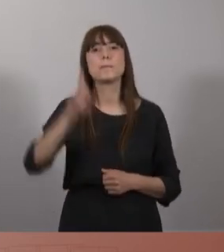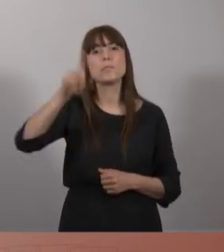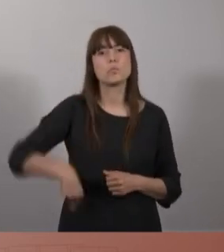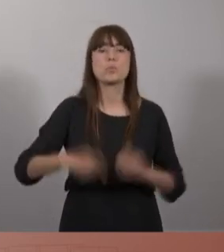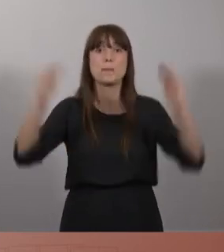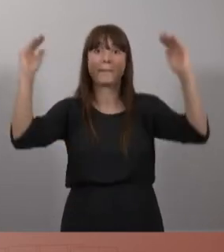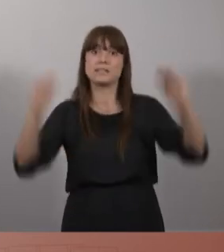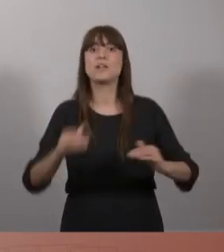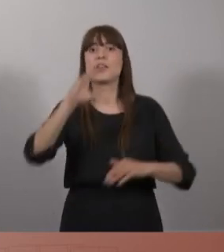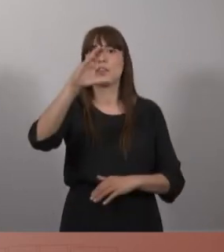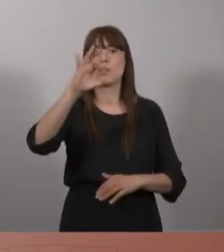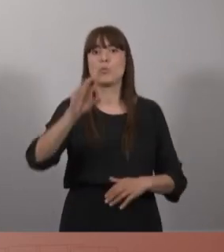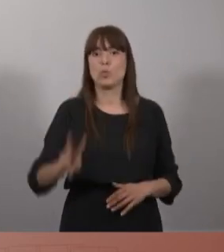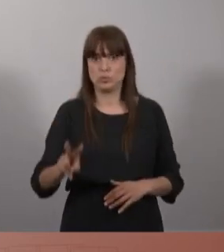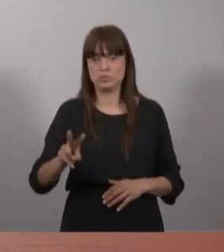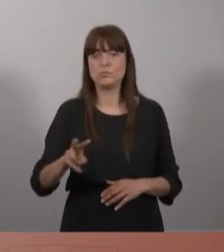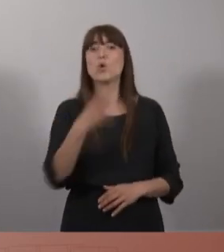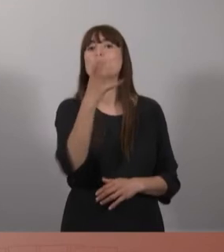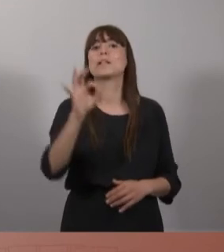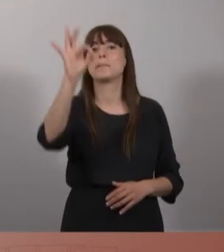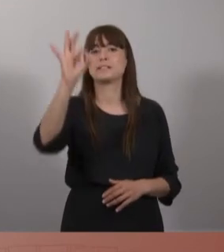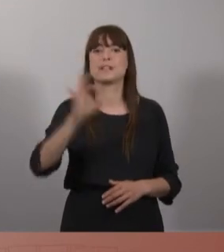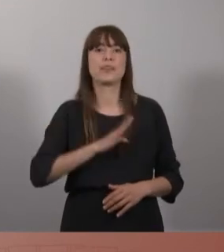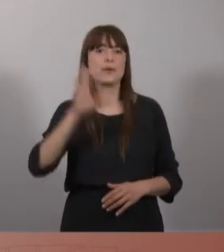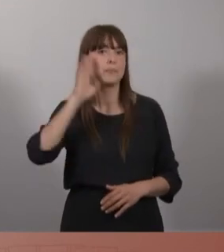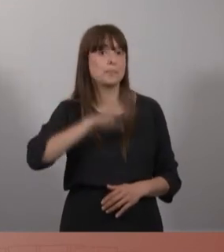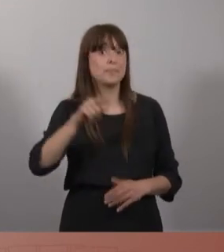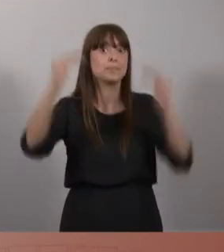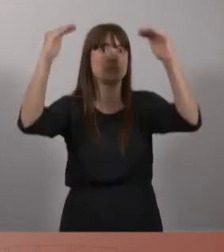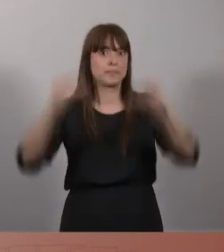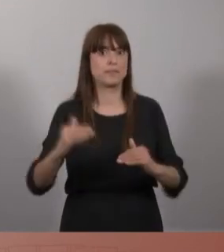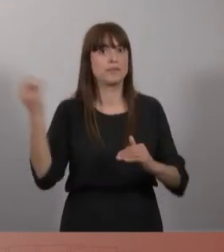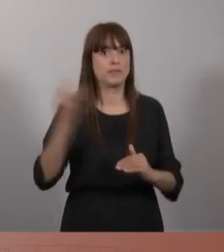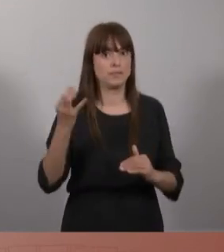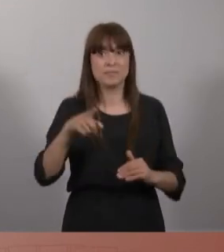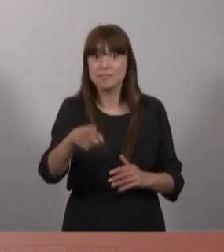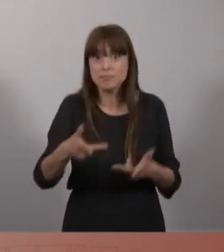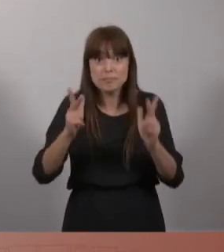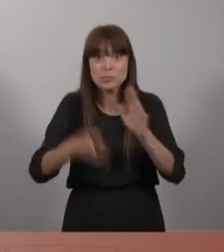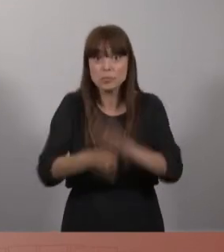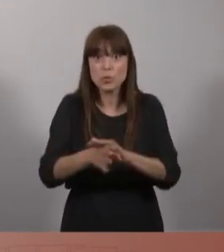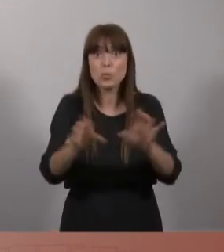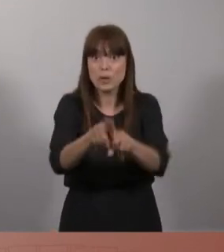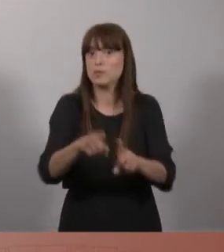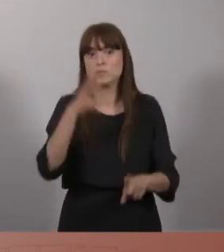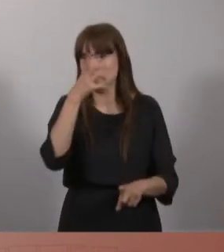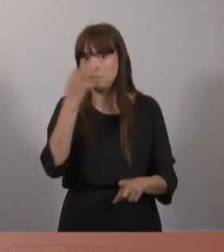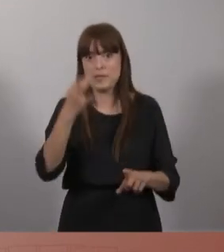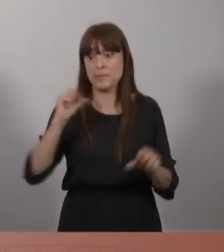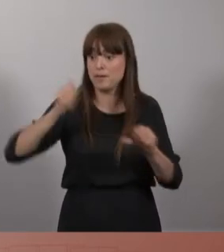40% de gasos d'efecte hivernacle i no ens podem permetre més l'emissió de tots